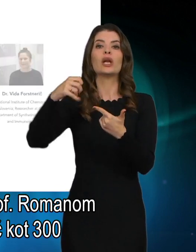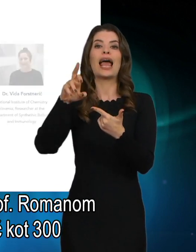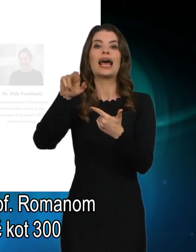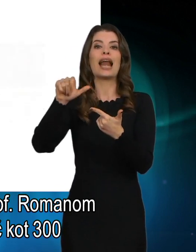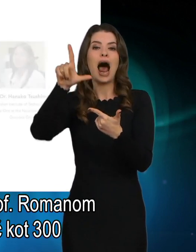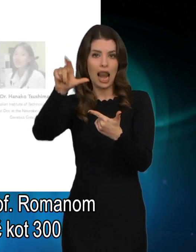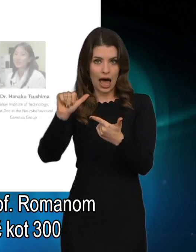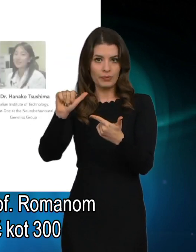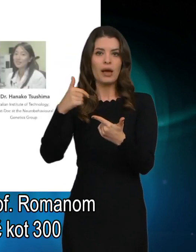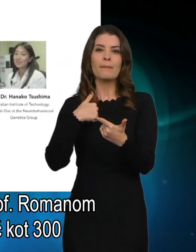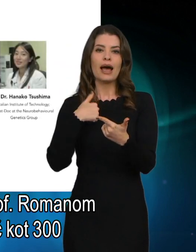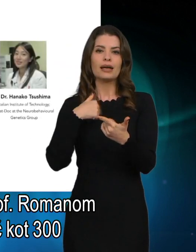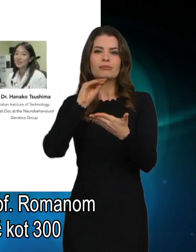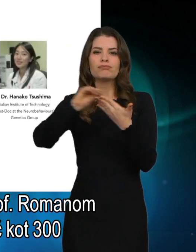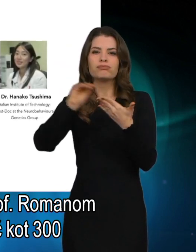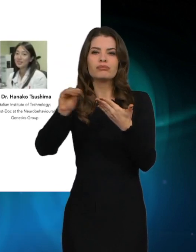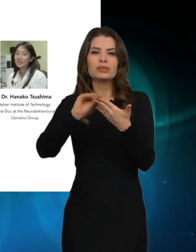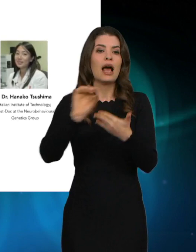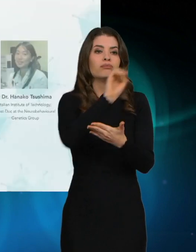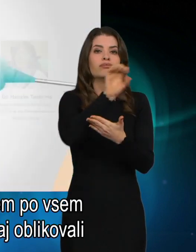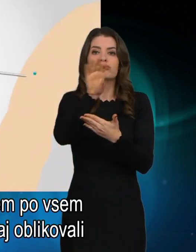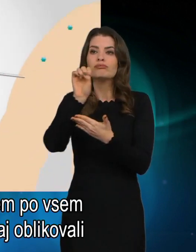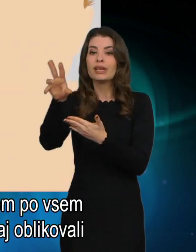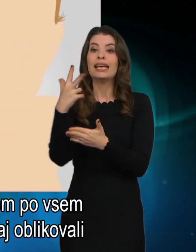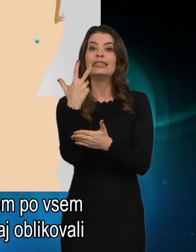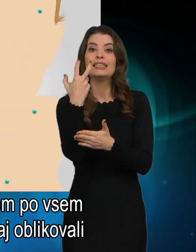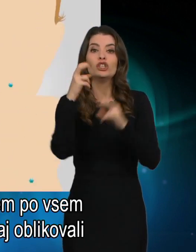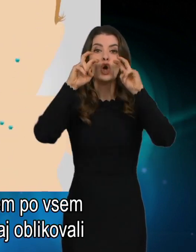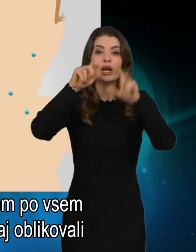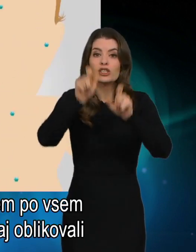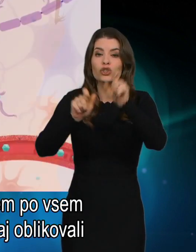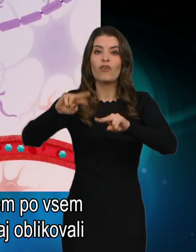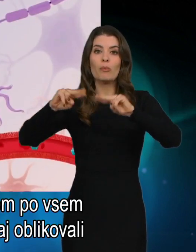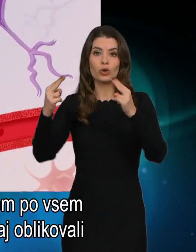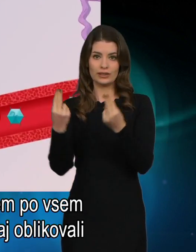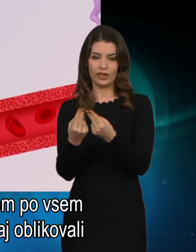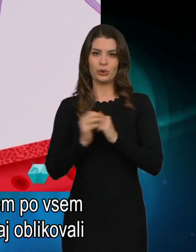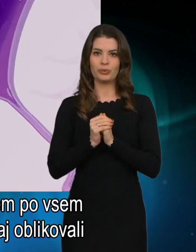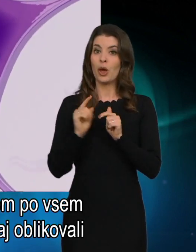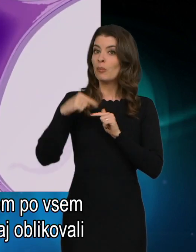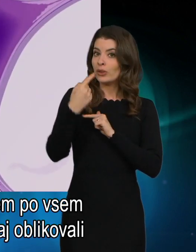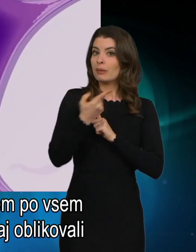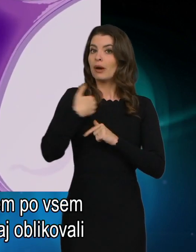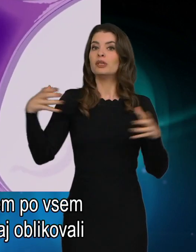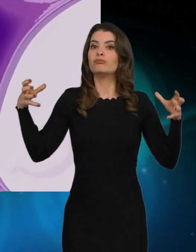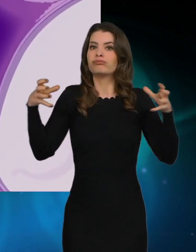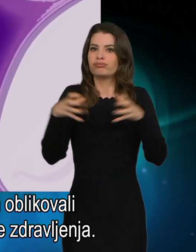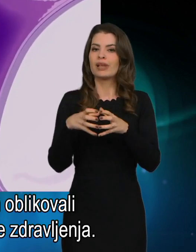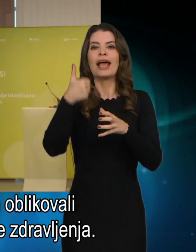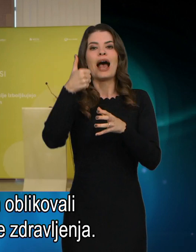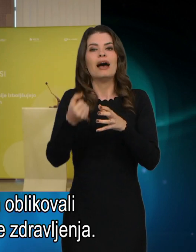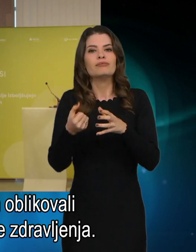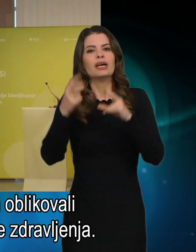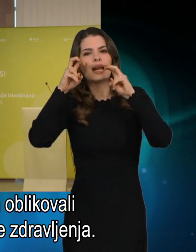pisala več kot 300 raziskovalcev po vsem svetu. Na to smo skupaj oblikovali to raziskovalno